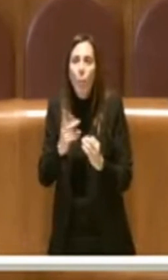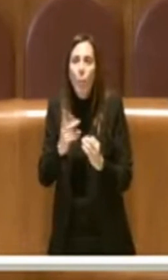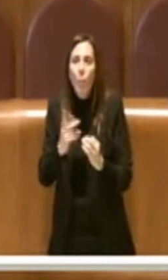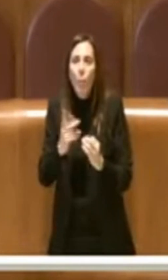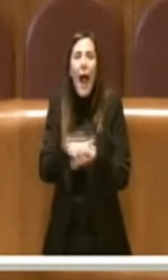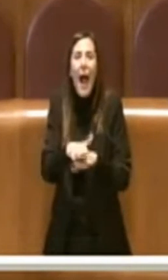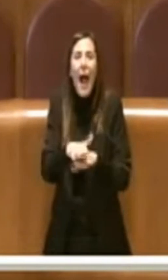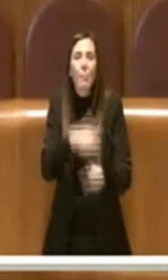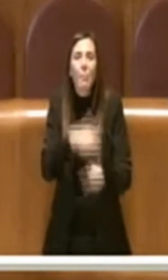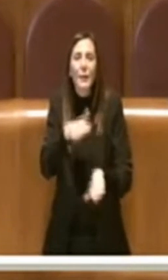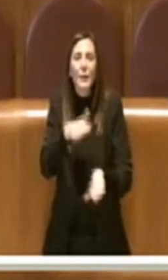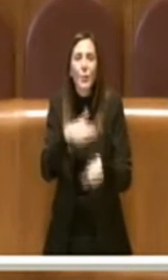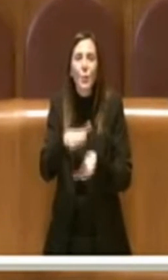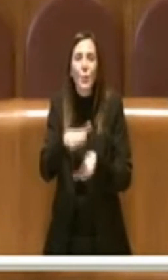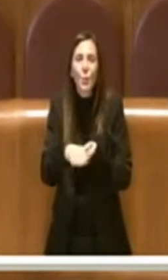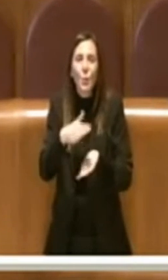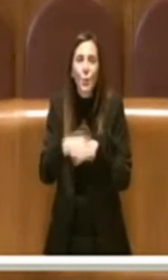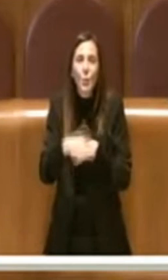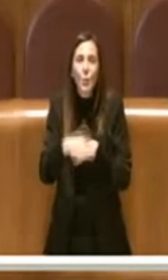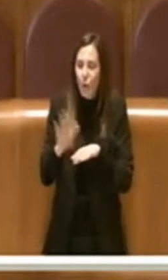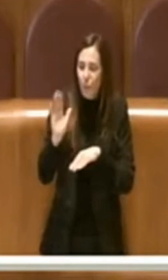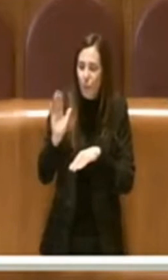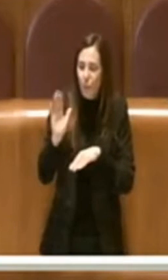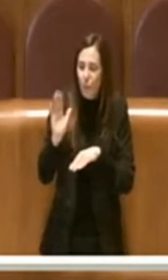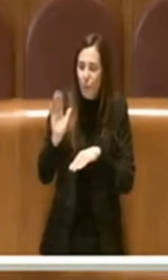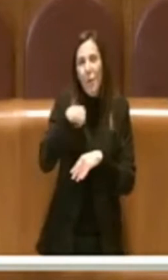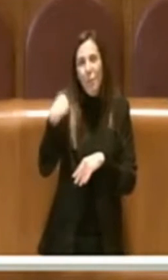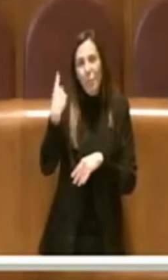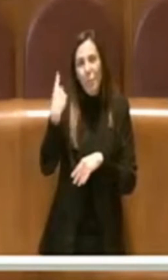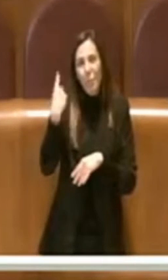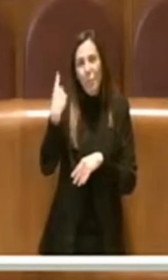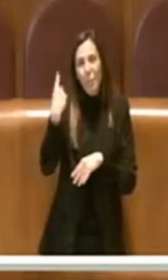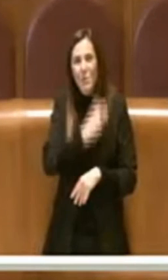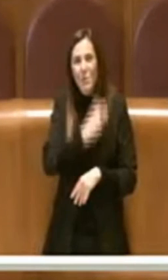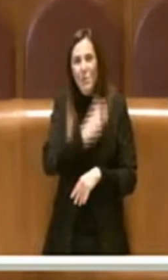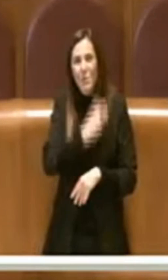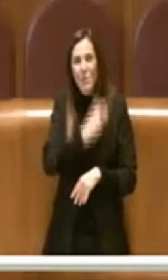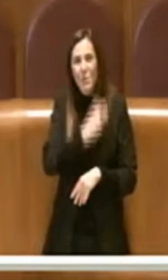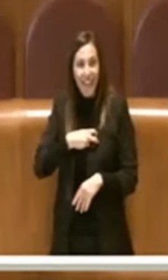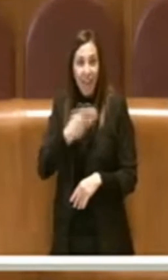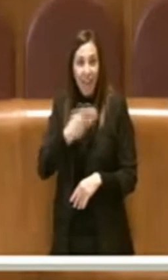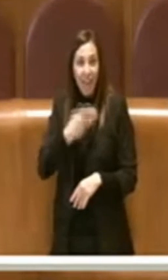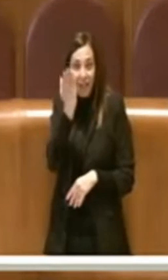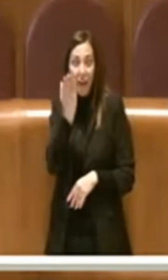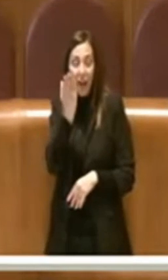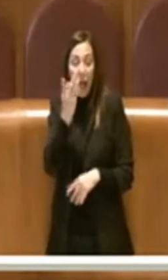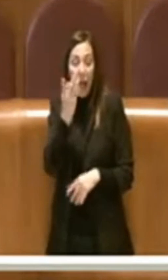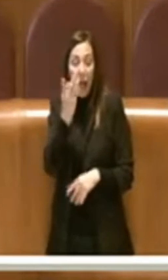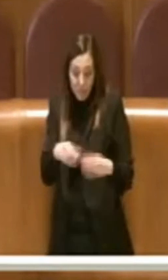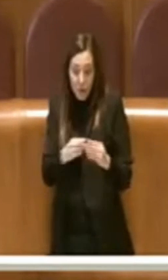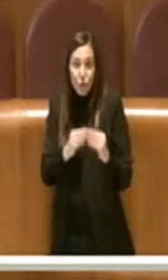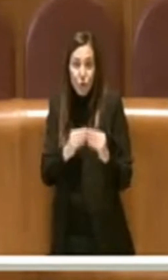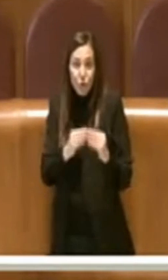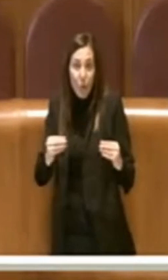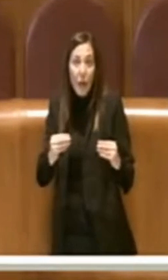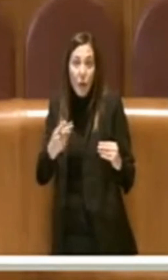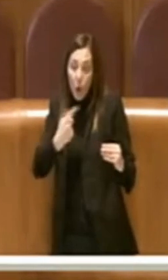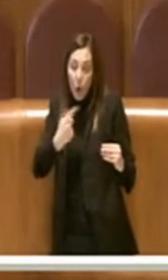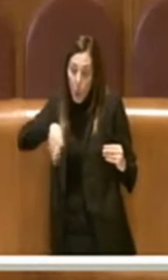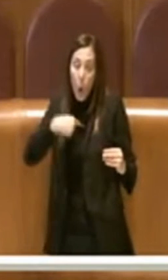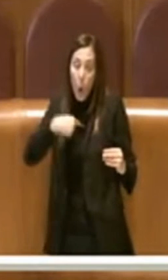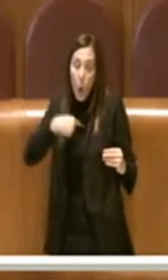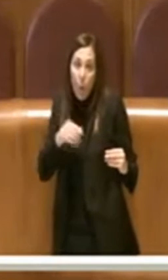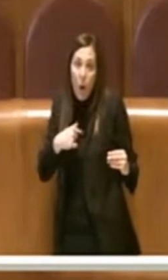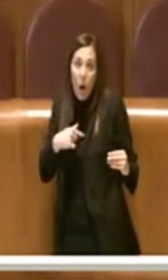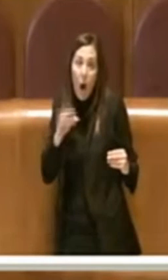rapporto tra cittadini e istituzioni pensiamo soltanto alla Svizzera ecco con questi strumenti noi potremmo arrivare tra qualche anno se